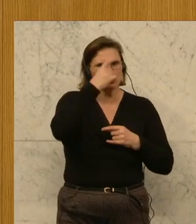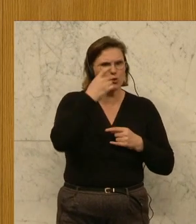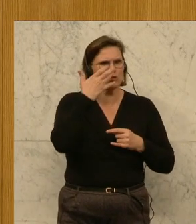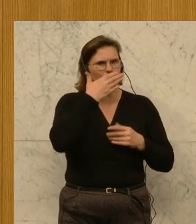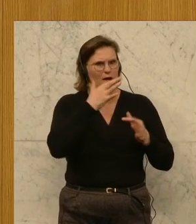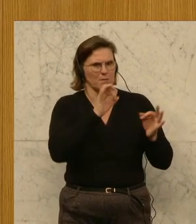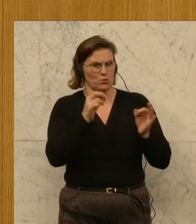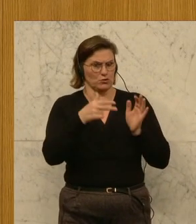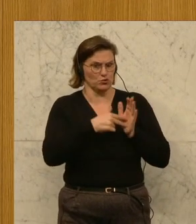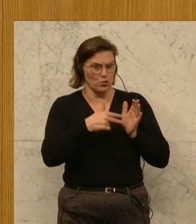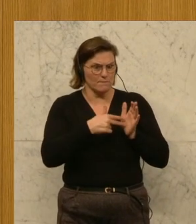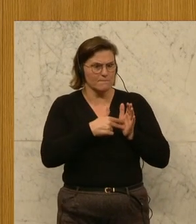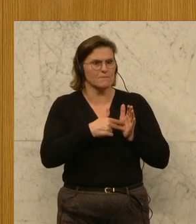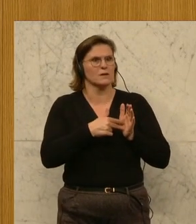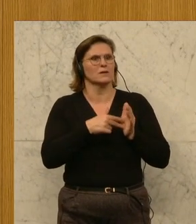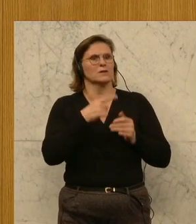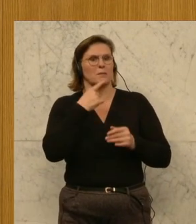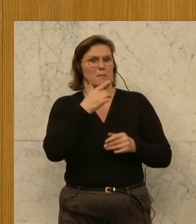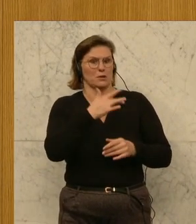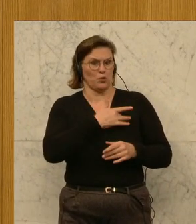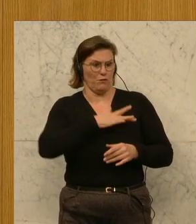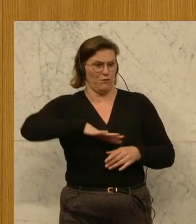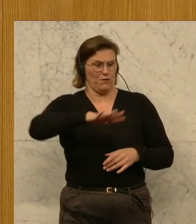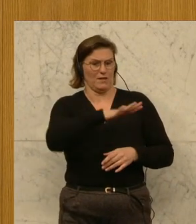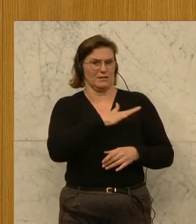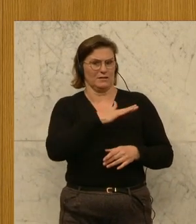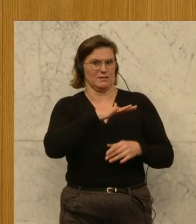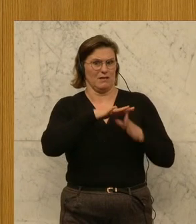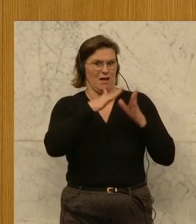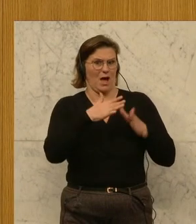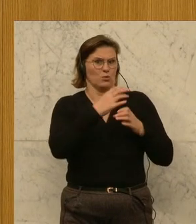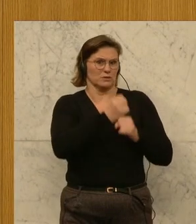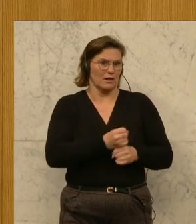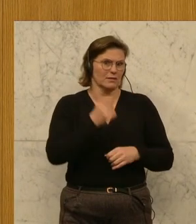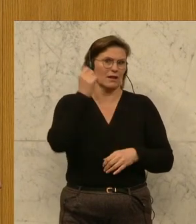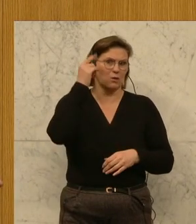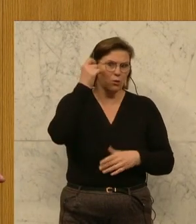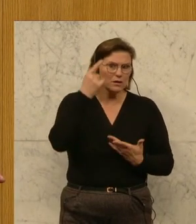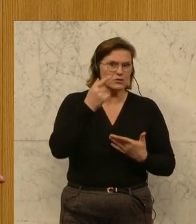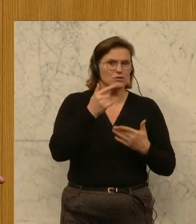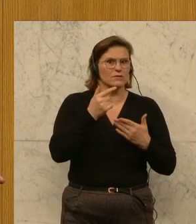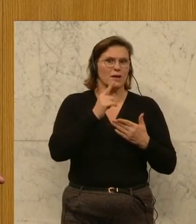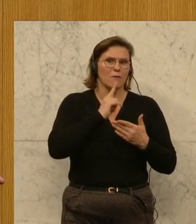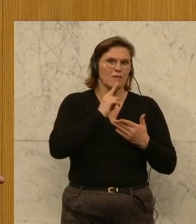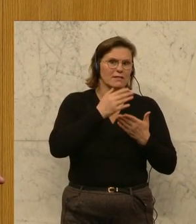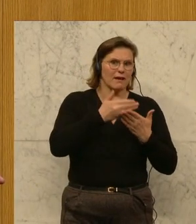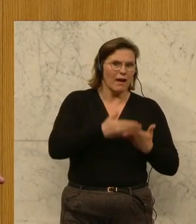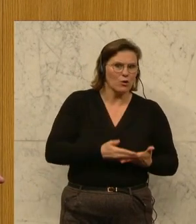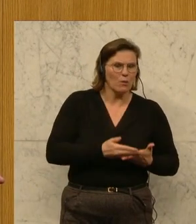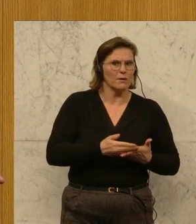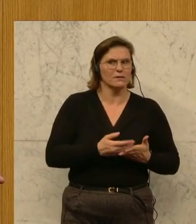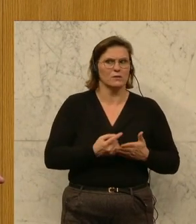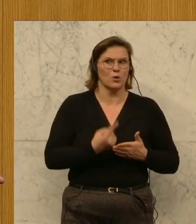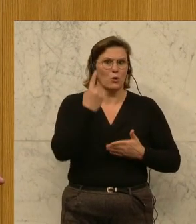Strom. Und von einer Energiearmut betroffen sind, jene Haushalte, das ist eigentlich logisch, die über ein niedriges Einkommen verfügen, einen hohen